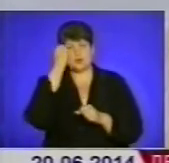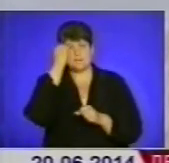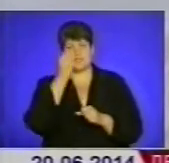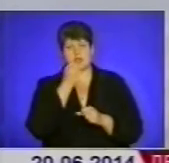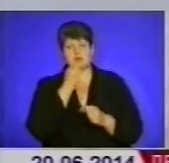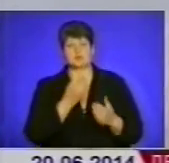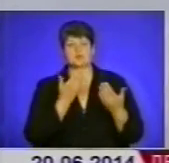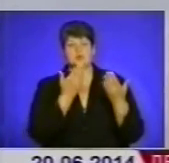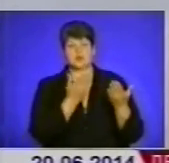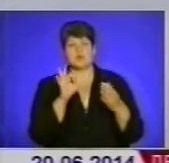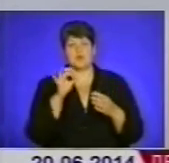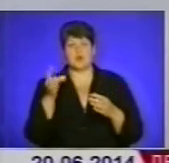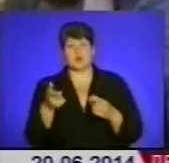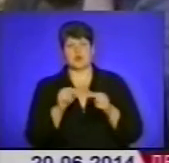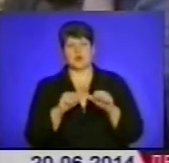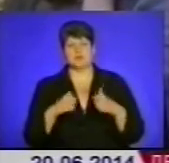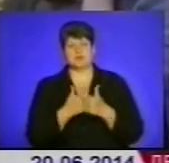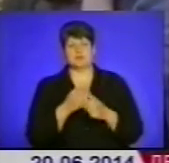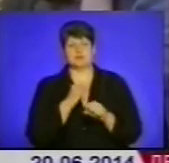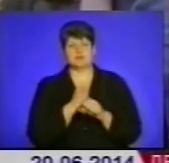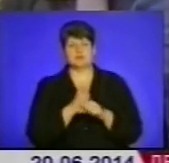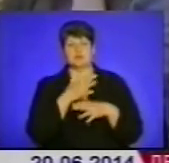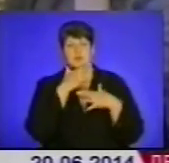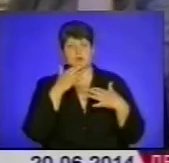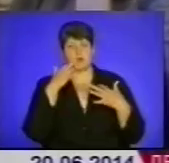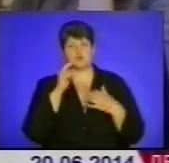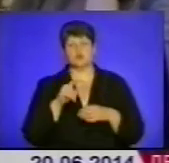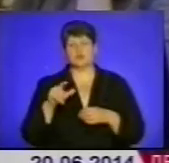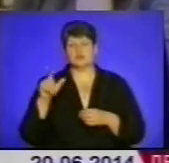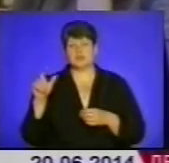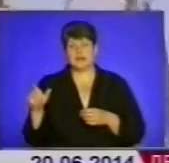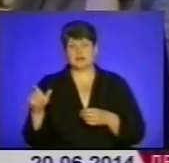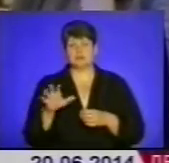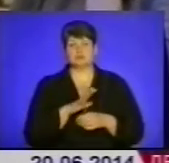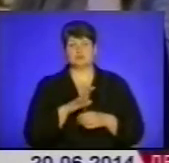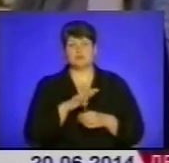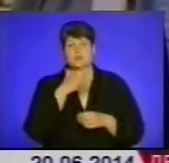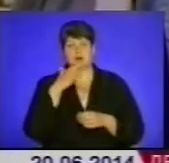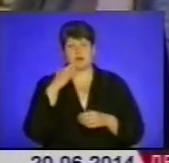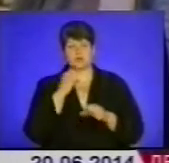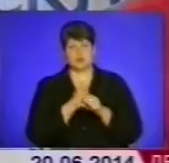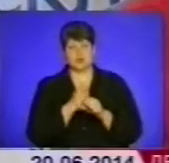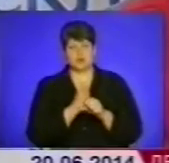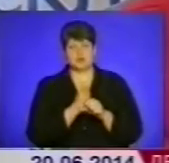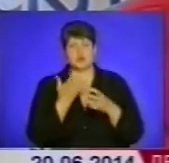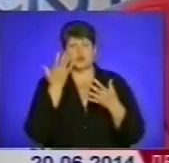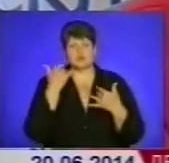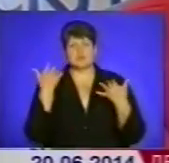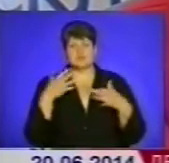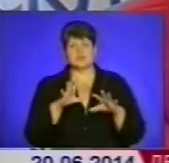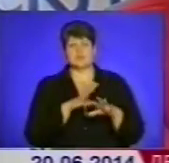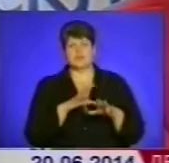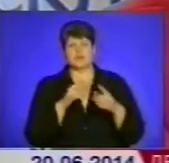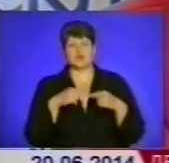цьому комітету, який працював. Їх було доволі багато людей, тому що було доволі багато роботи. Коли вже організований був штаб